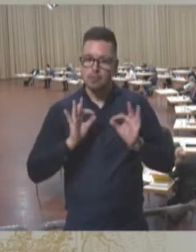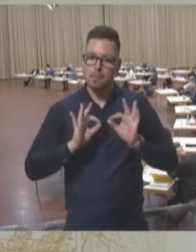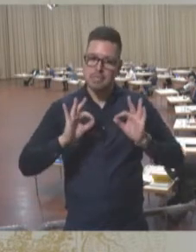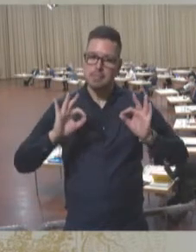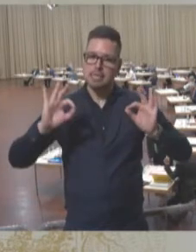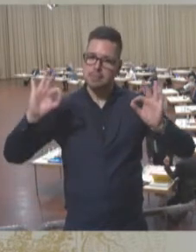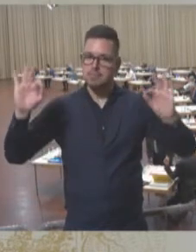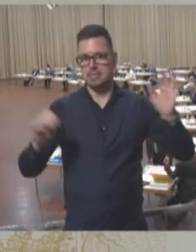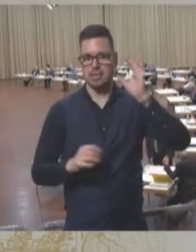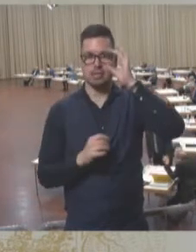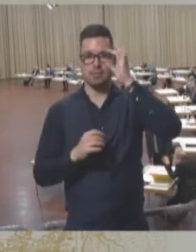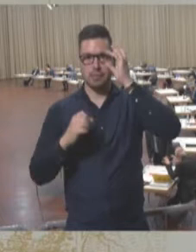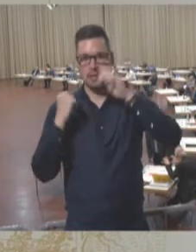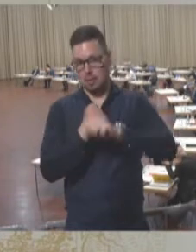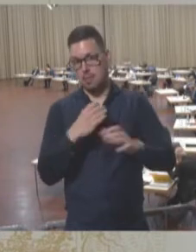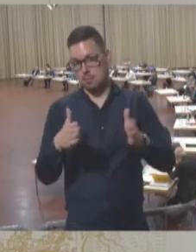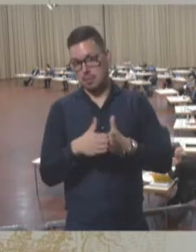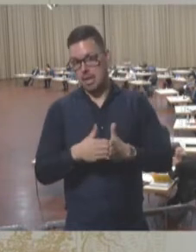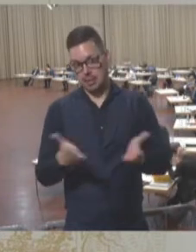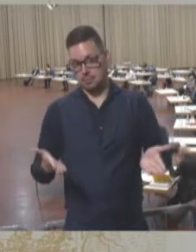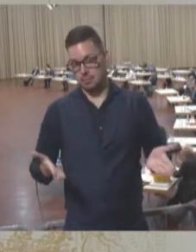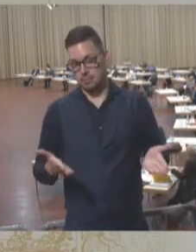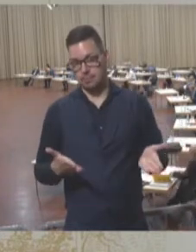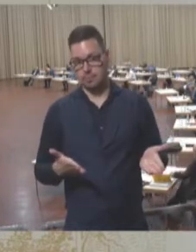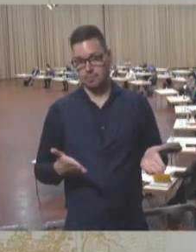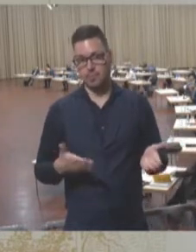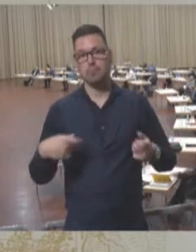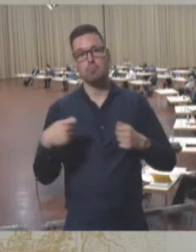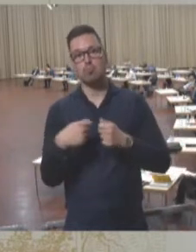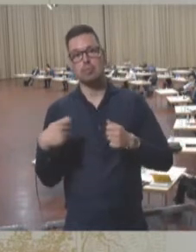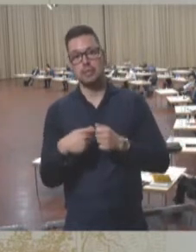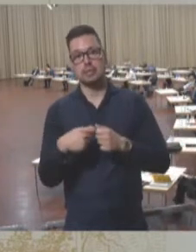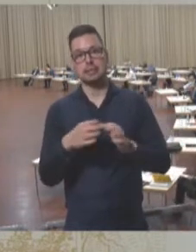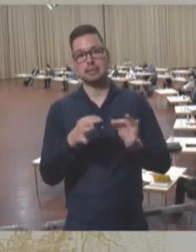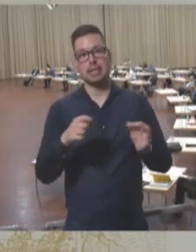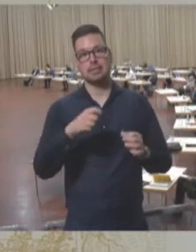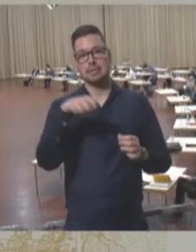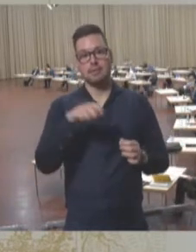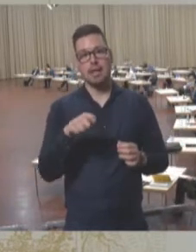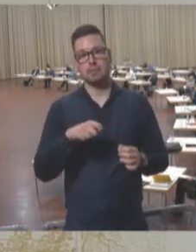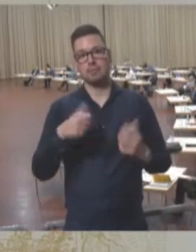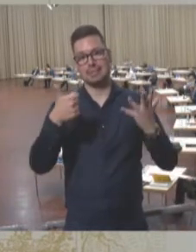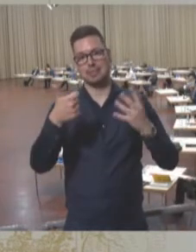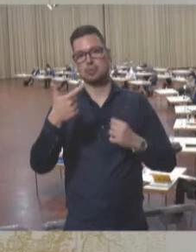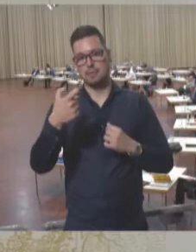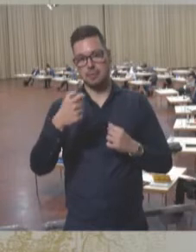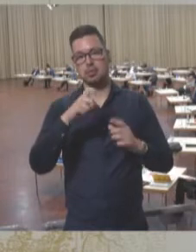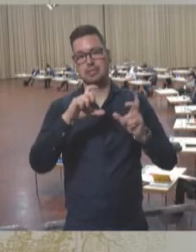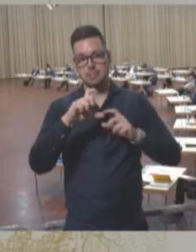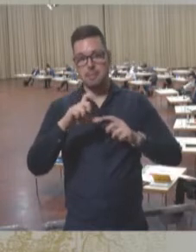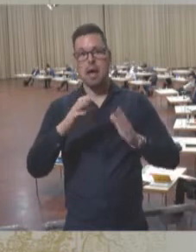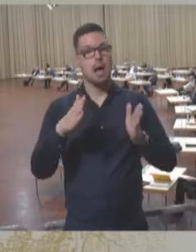machen. Das ist die Arbeit der Parteien. Und vor den Bundestagswahlen am 26. September sind die Parteien